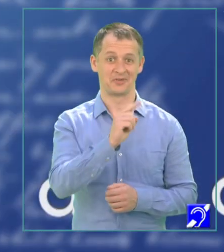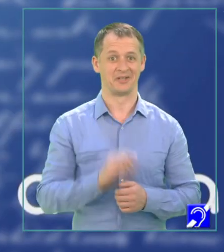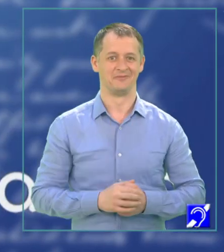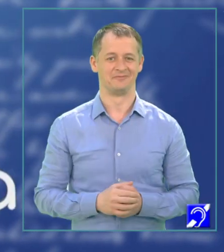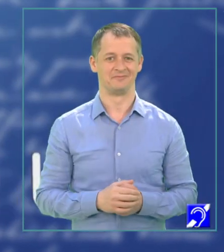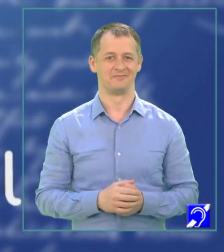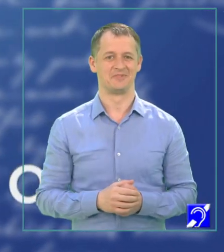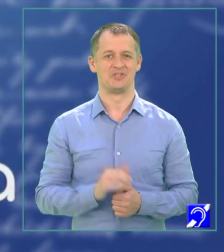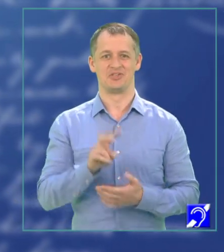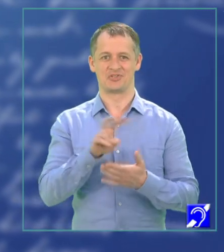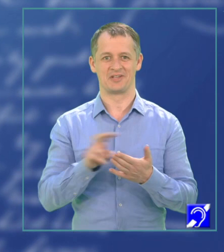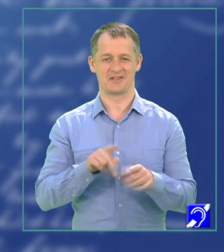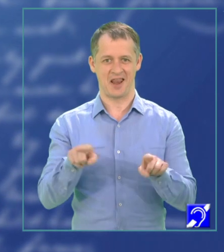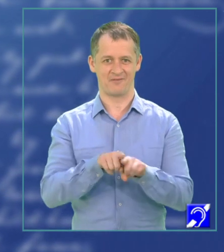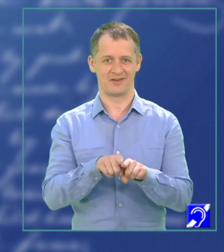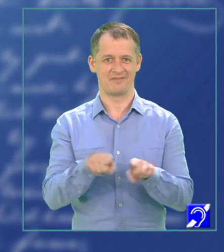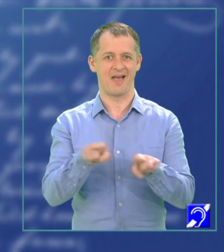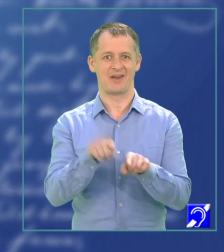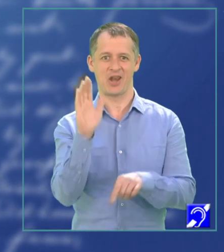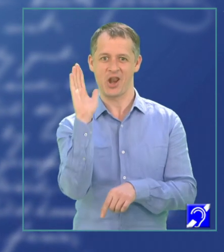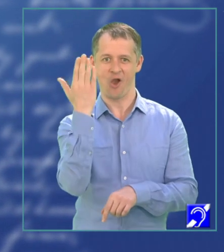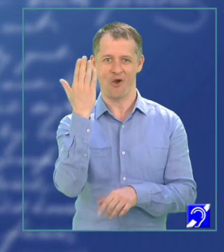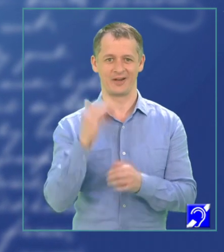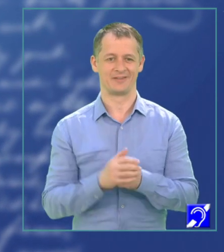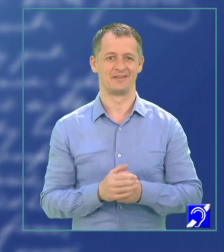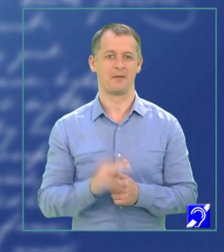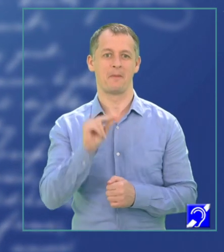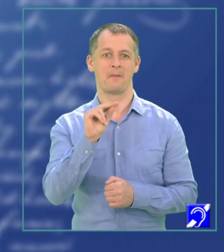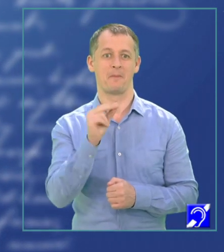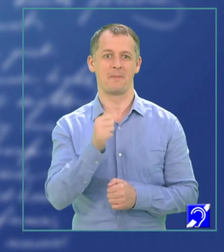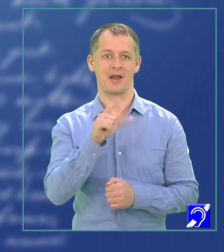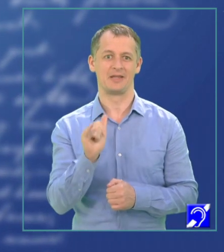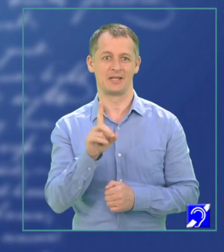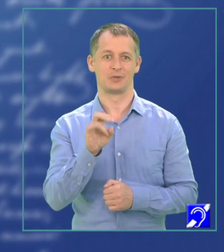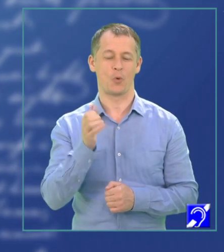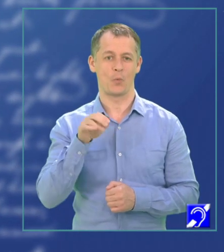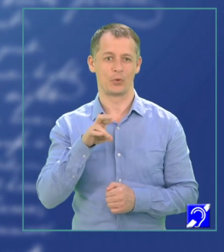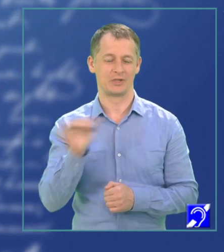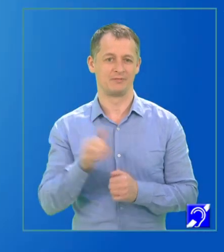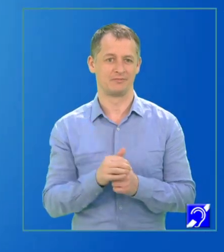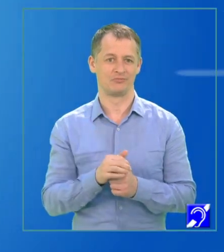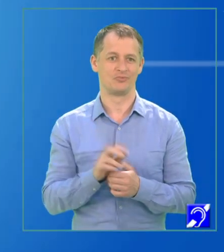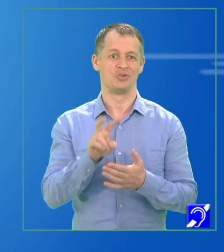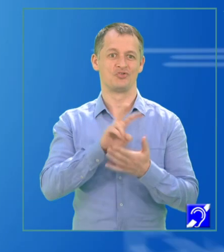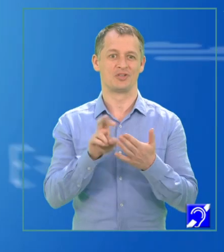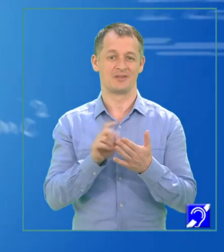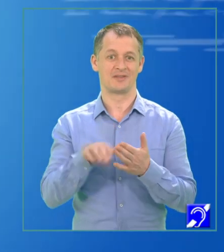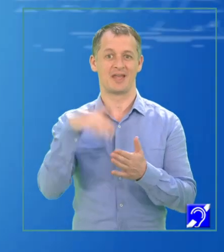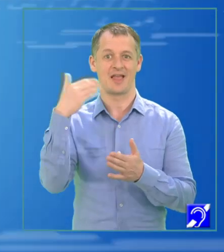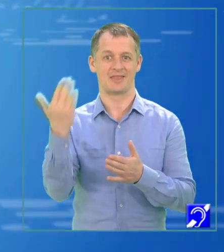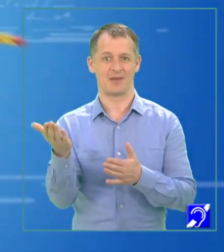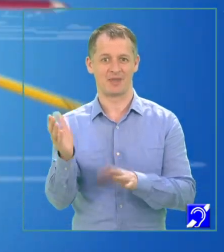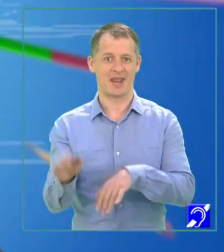citesc la fel și în oglindă, adică sunt palindromuri citite de la stânga la dreapta și de la dreapta la stânga